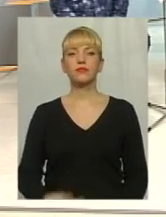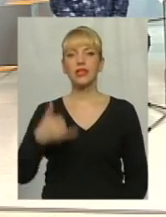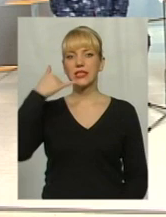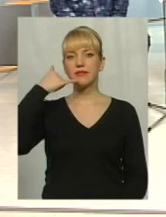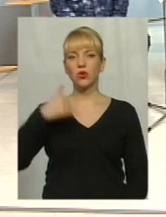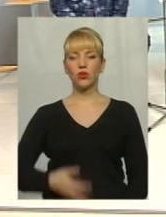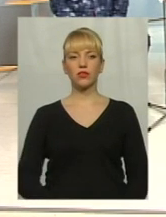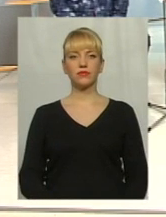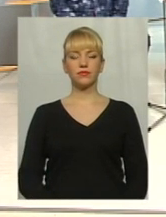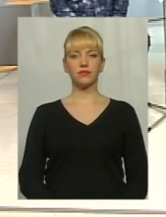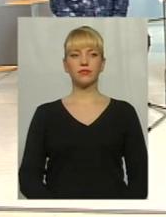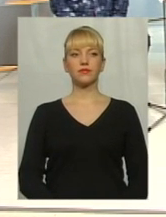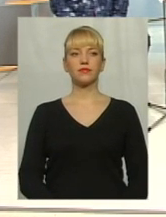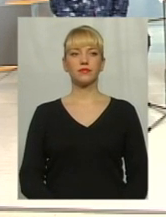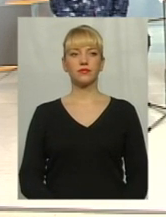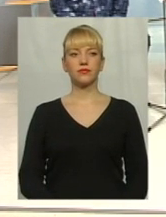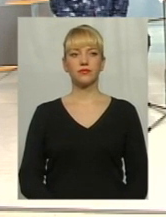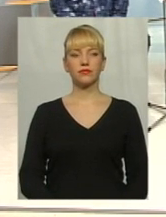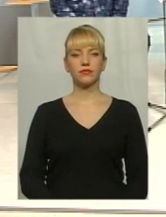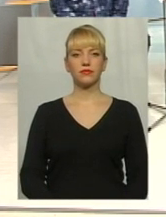І продовжуємо розмову. Доброго вечора.